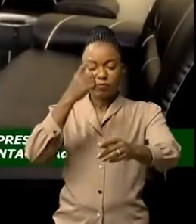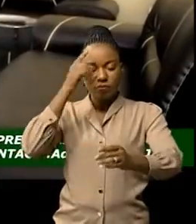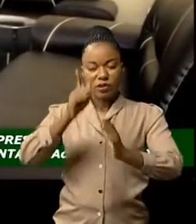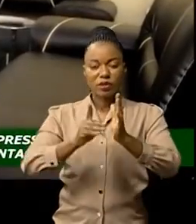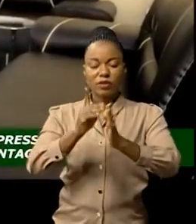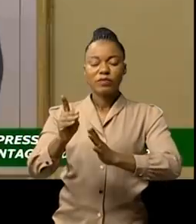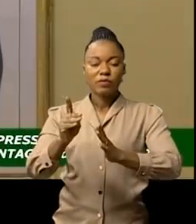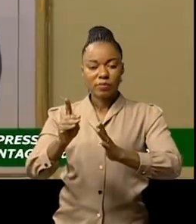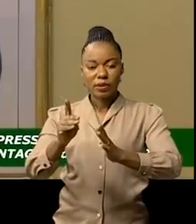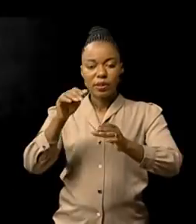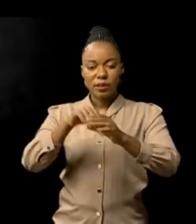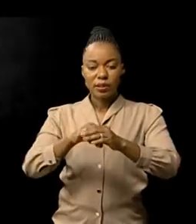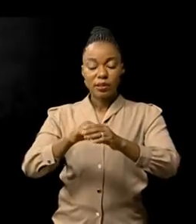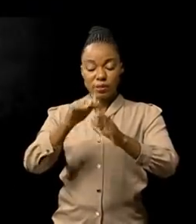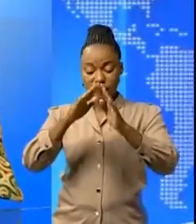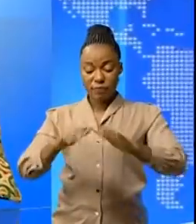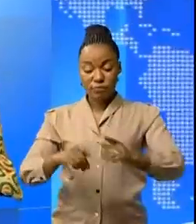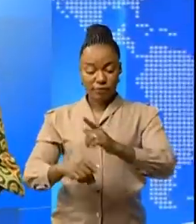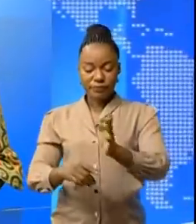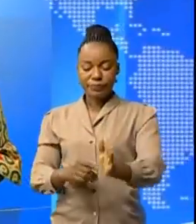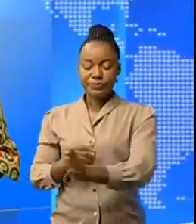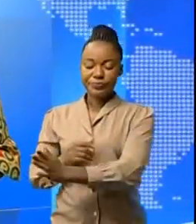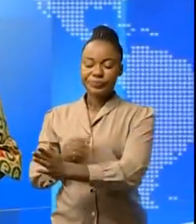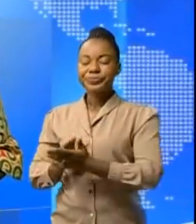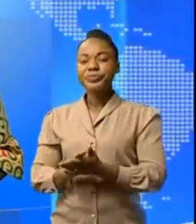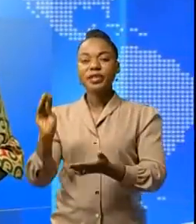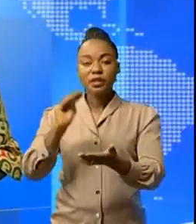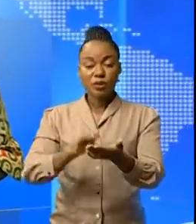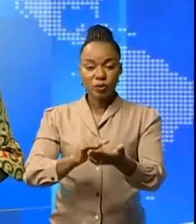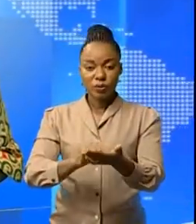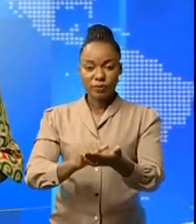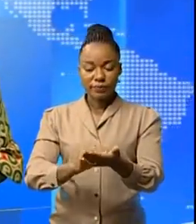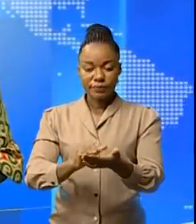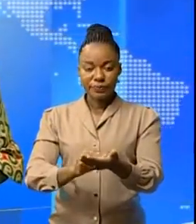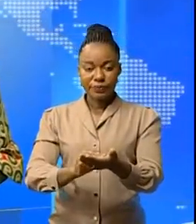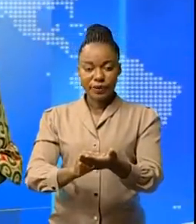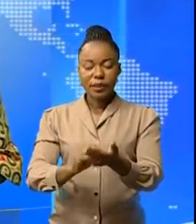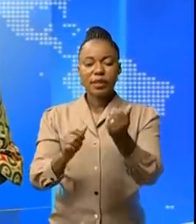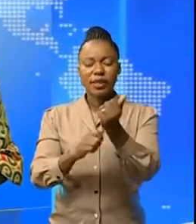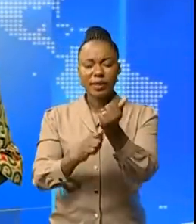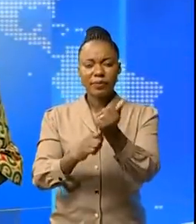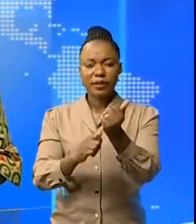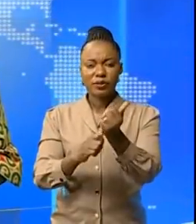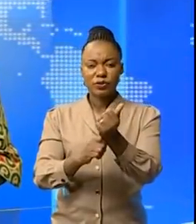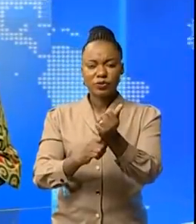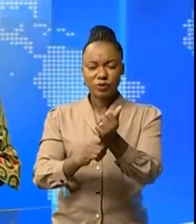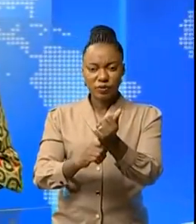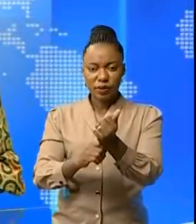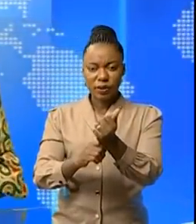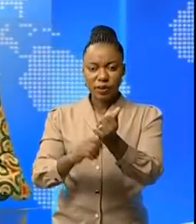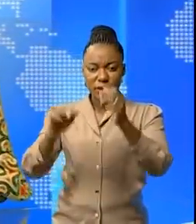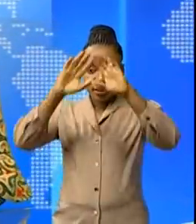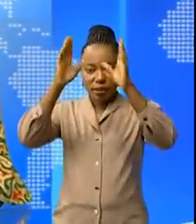retiendra le nom de ces bâtiments. Et puis, les figures panafricaines spécialisées dans le domaine des infrastructures,